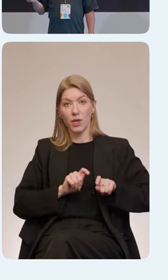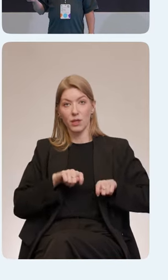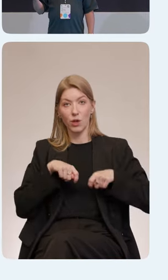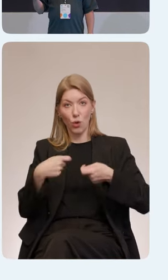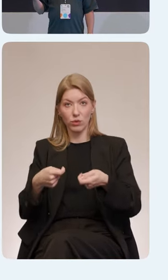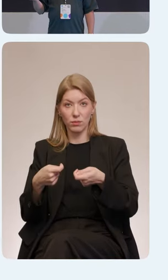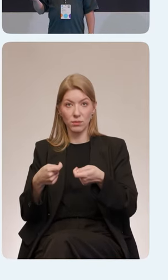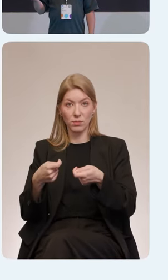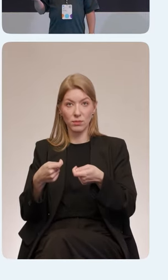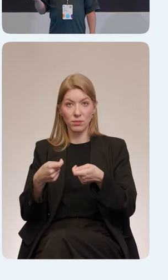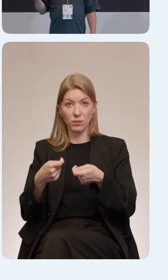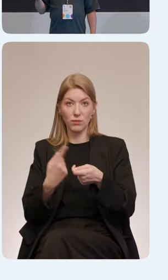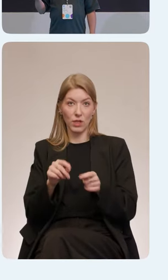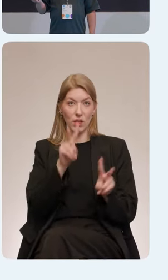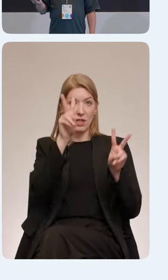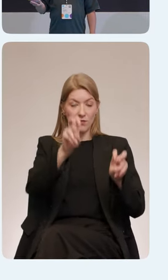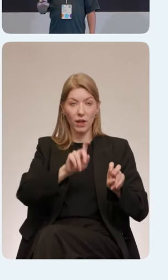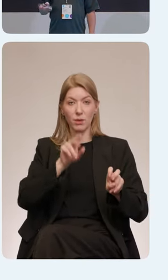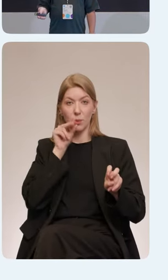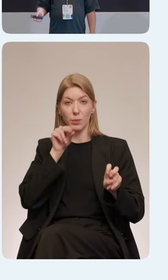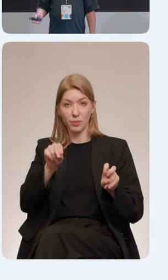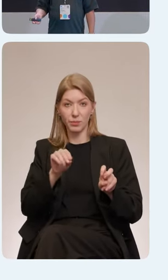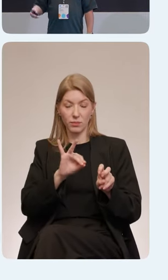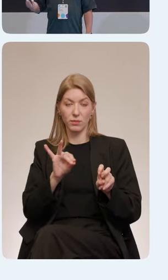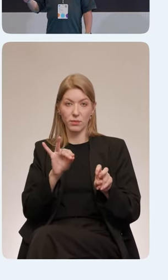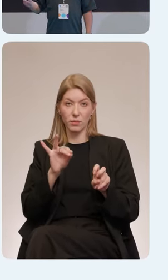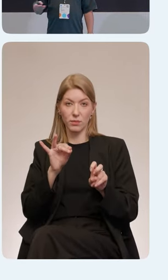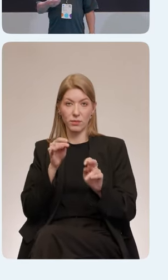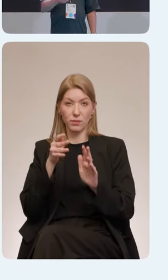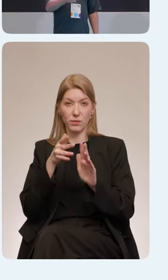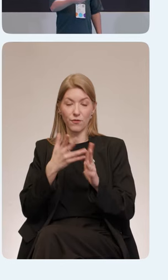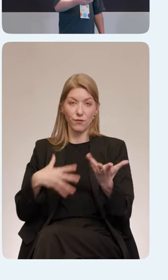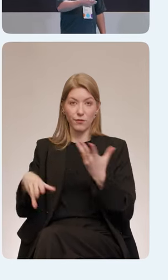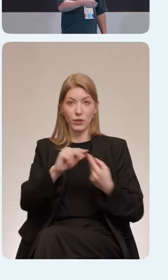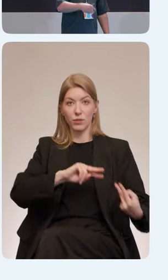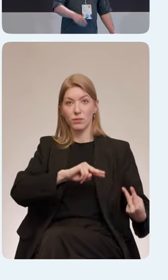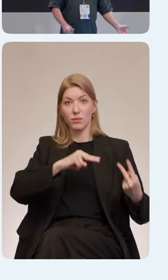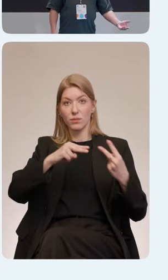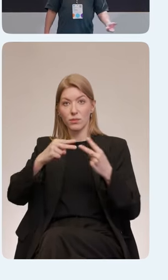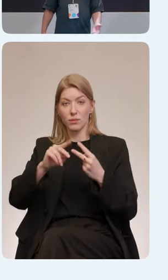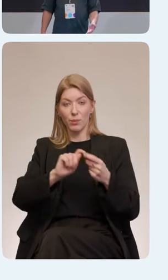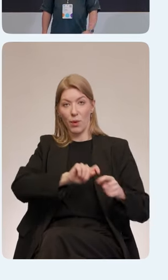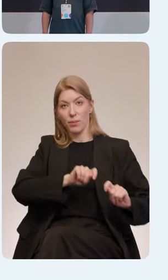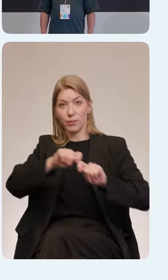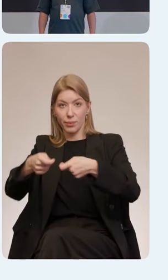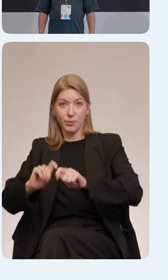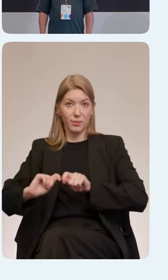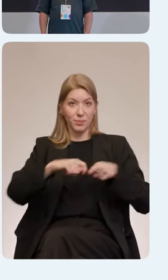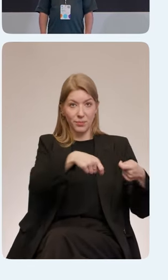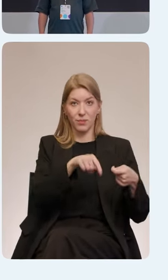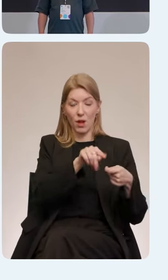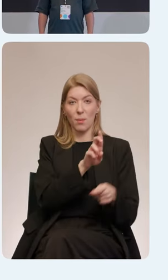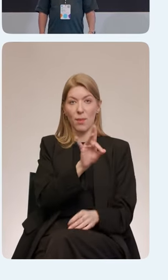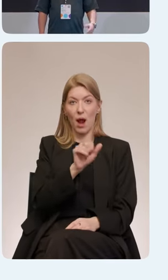Name — это название кнопки, которая есть, и роль, то есть button. Затем это все приходит обратно в скринридер, и скринридер нам озвучивает